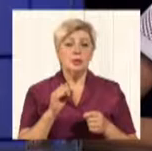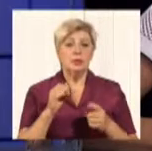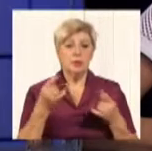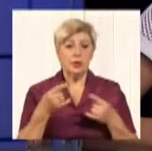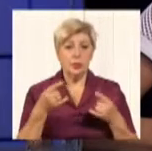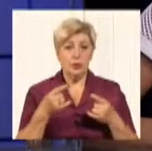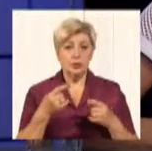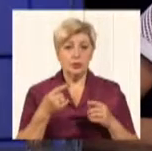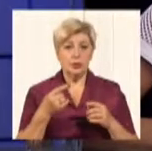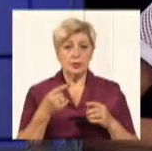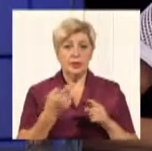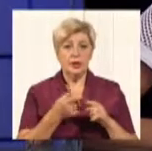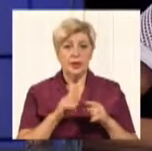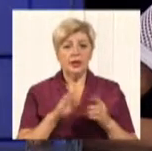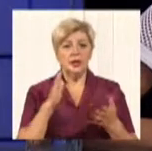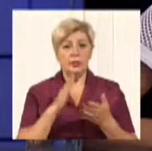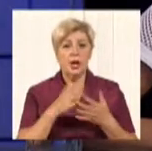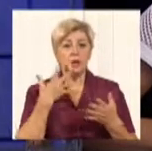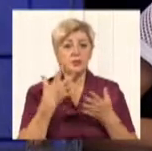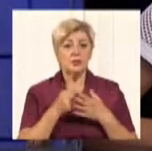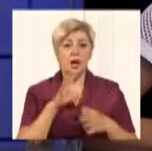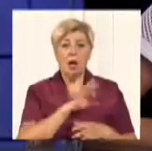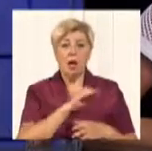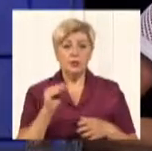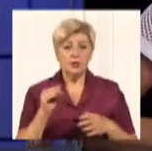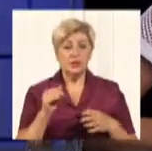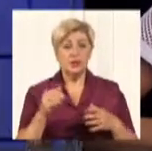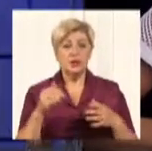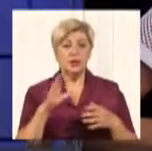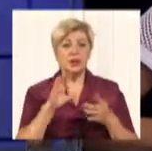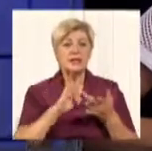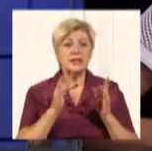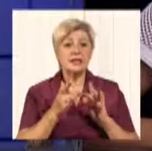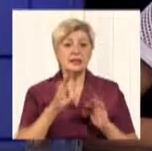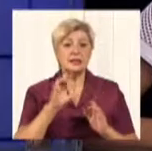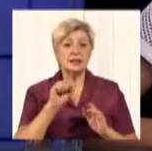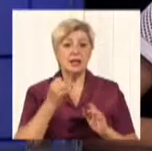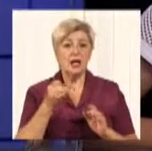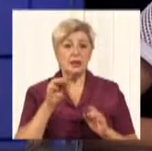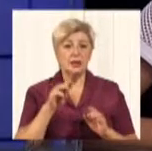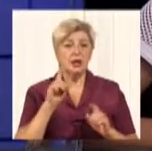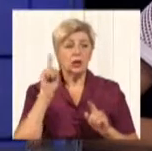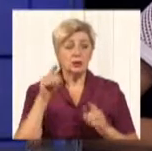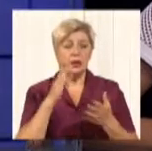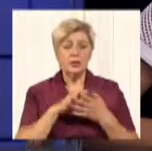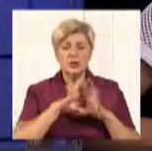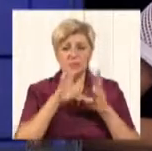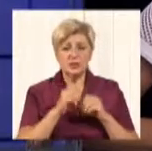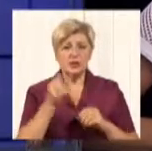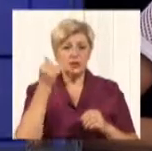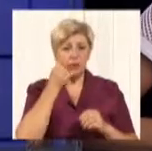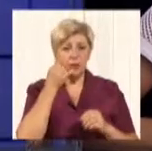які мають свій сайт, офіційний Товзеонбуд, і там є всі телефони для технічної підтримки.